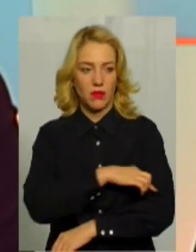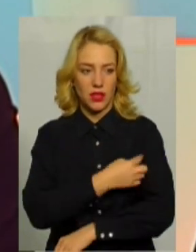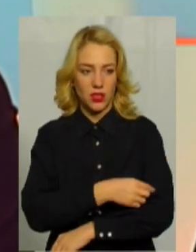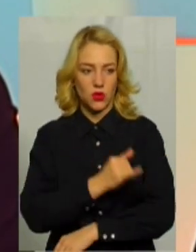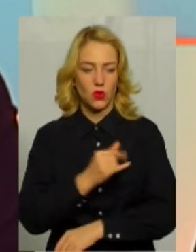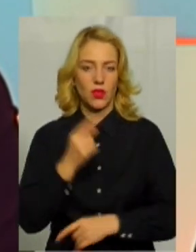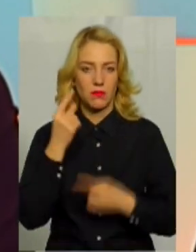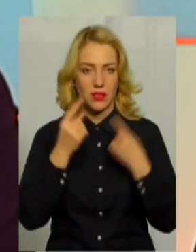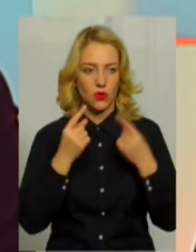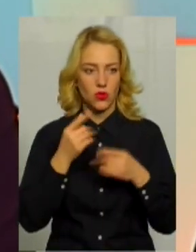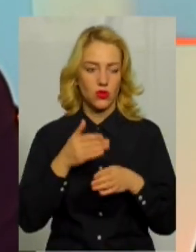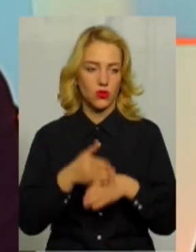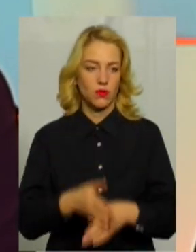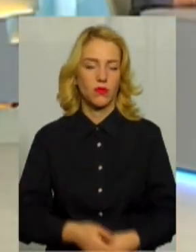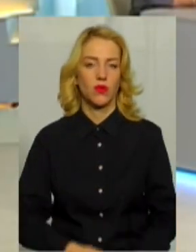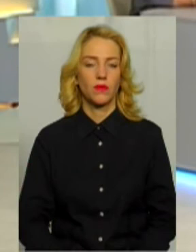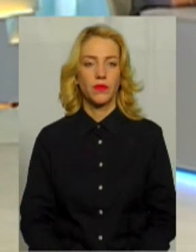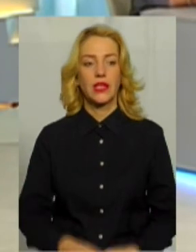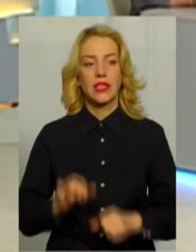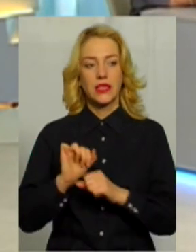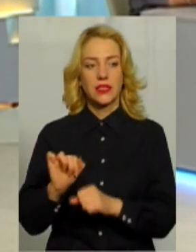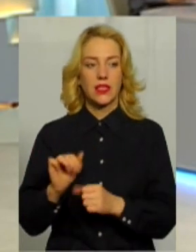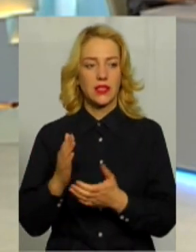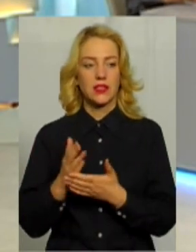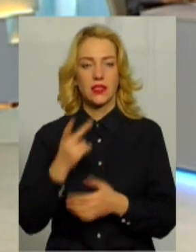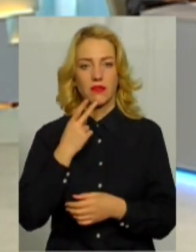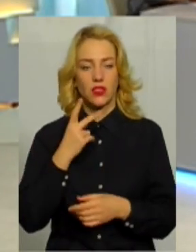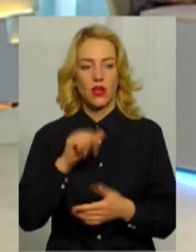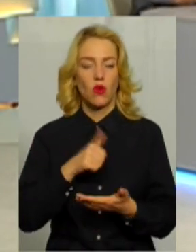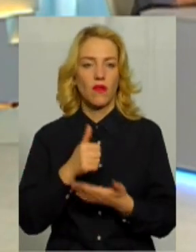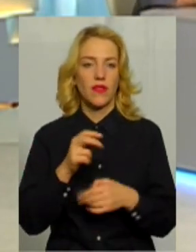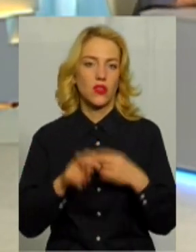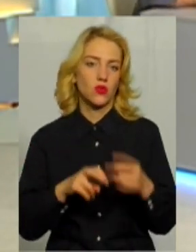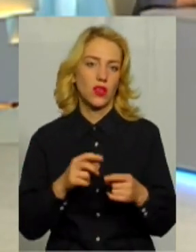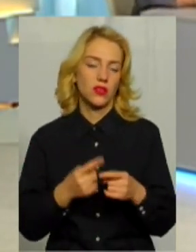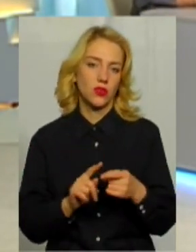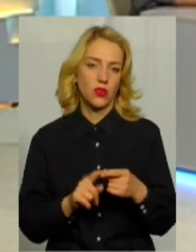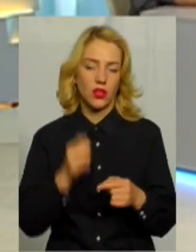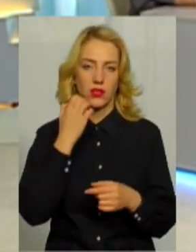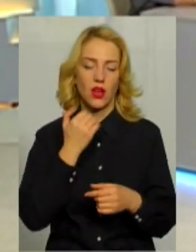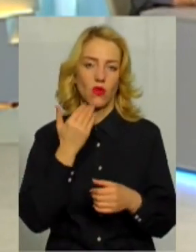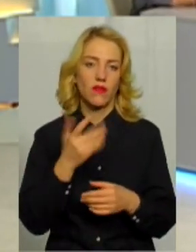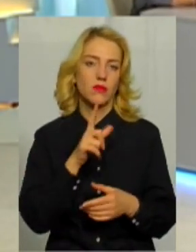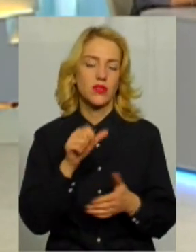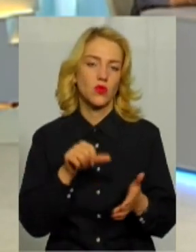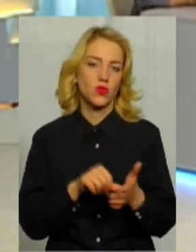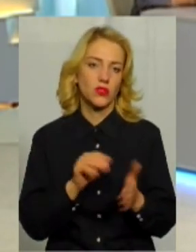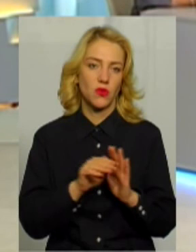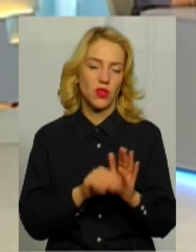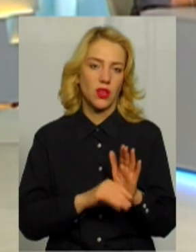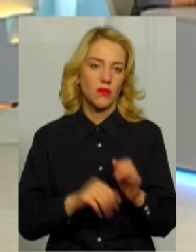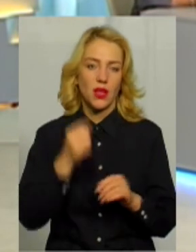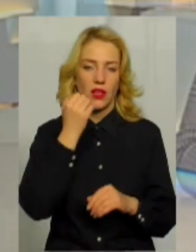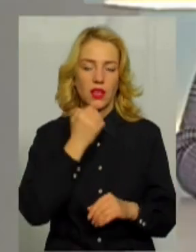психологічну допомогу. Будь-яку допомогу. Захист є завжди, головне шукайте його. Так, дякую вам за участь у програмі, вам